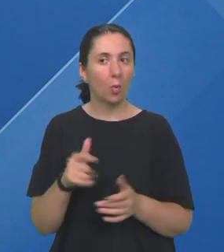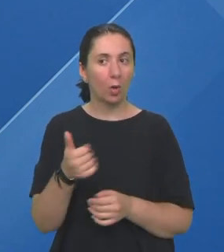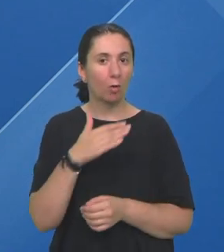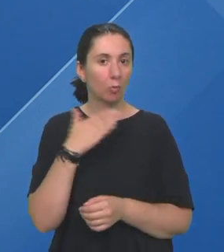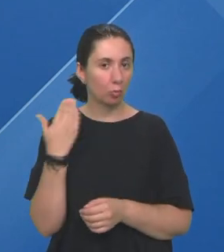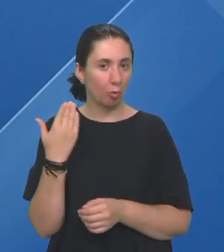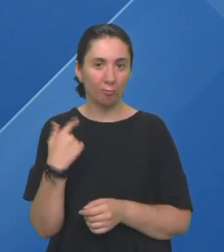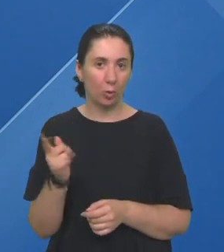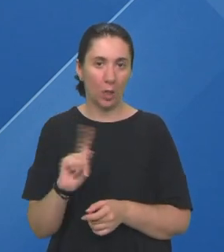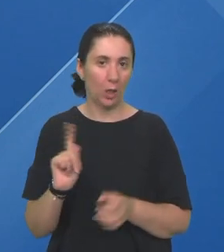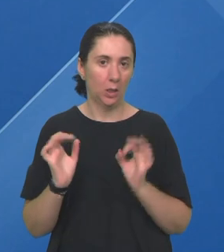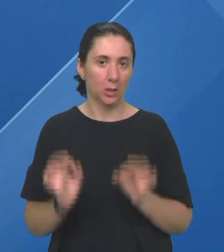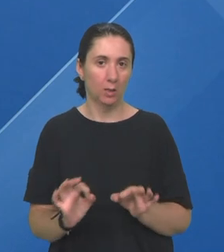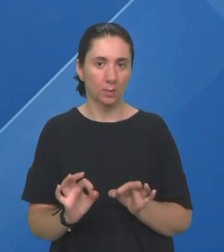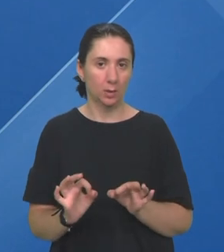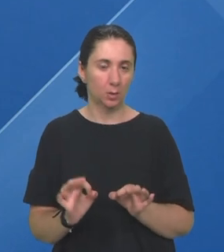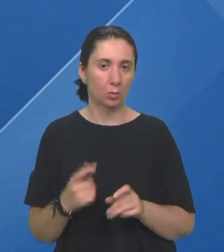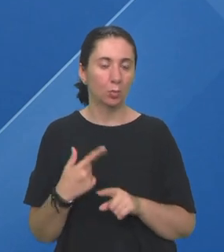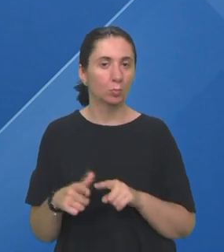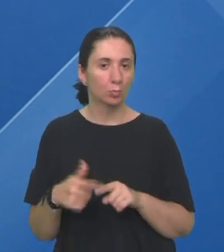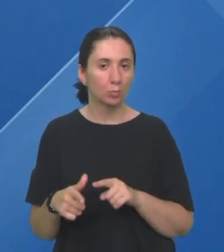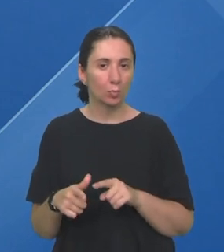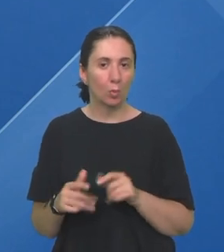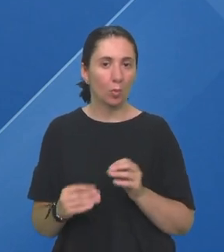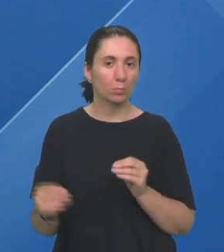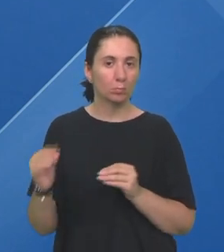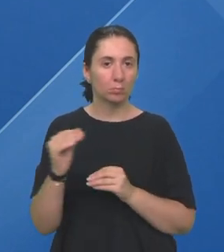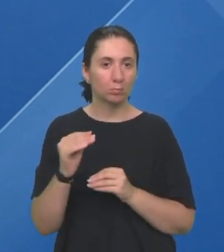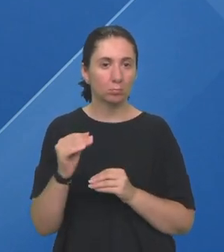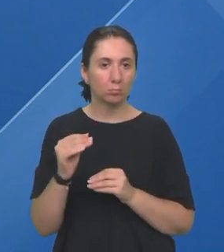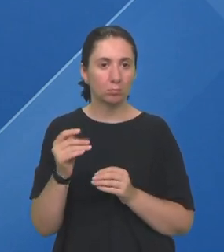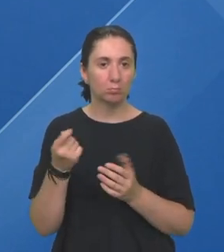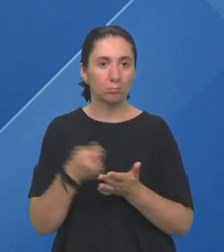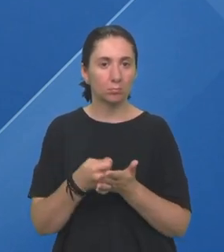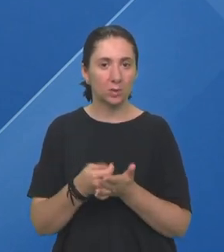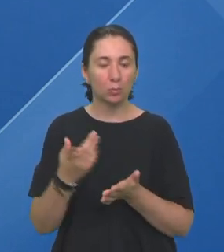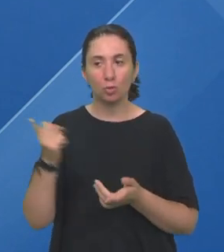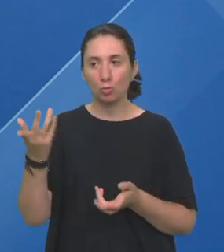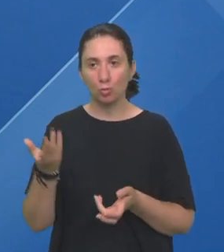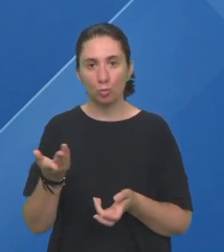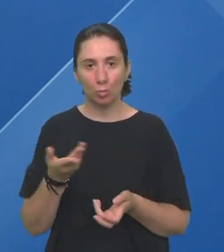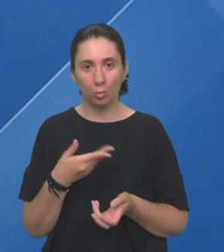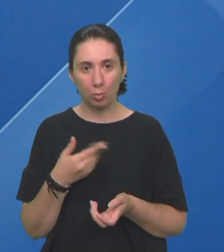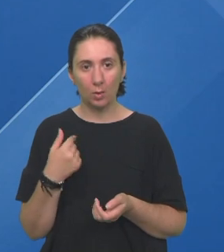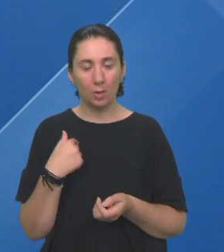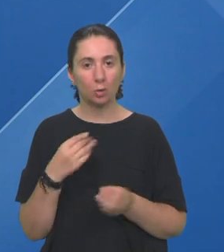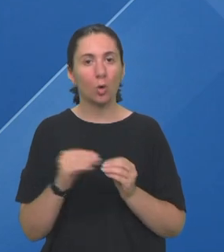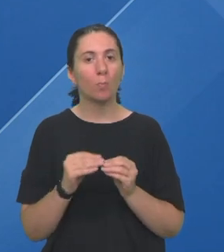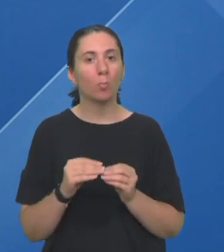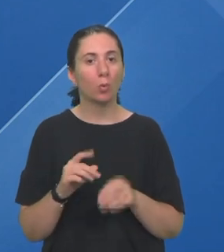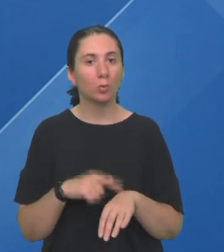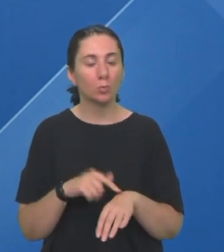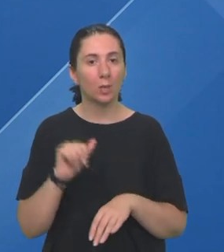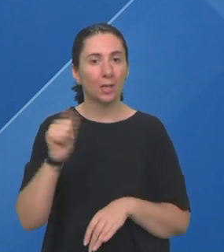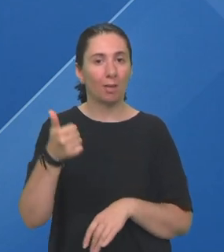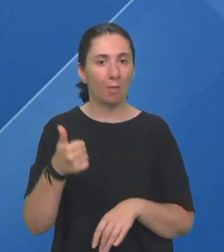dovoljno nisam baš sigurna S obzirom na poraz cijena i na onoga što su oni nama omogućili Da je naša brutu satnica